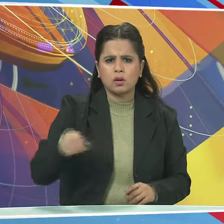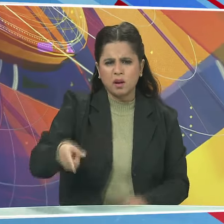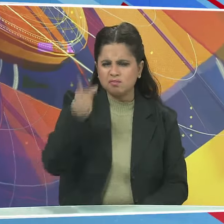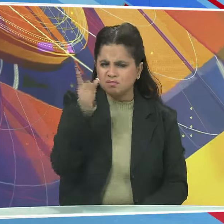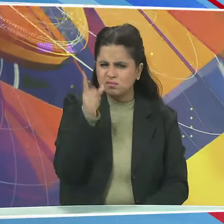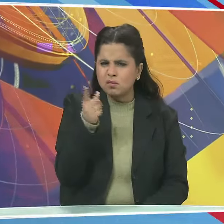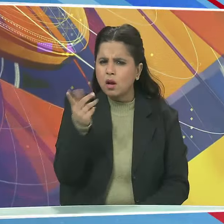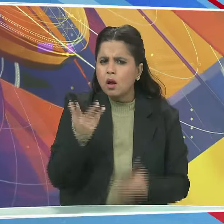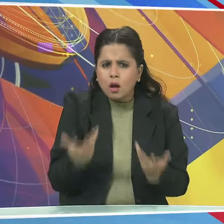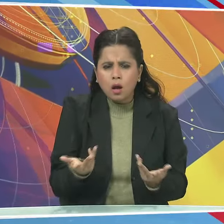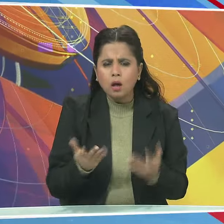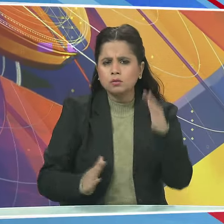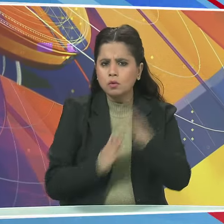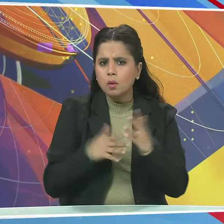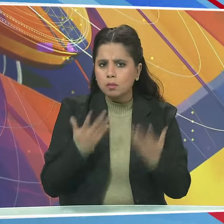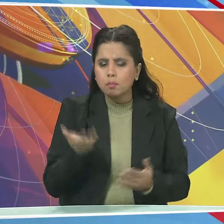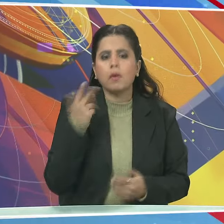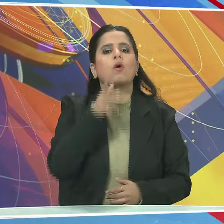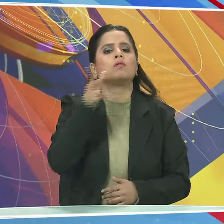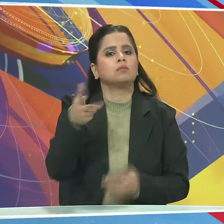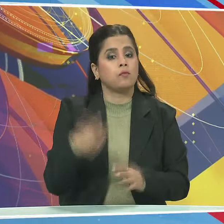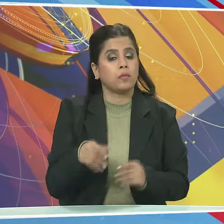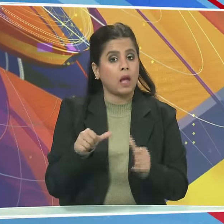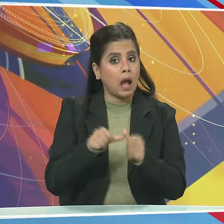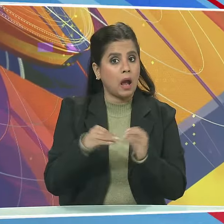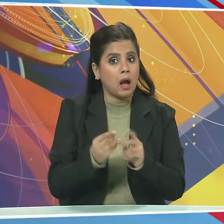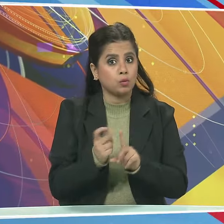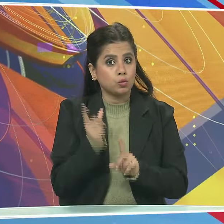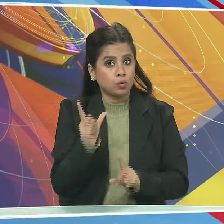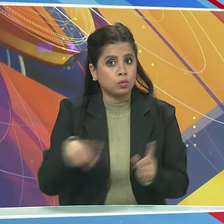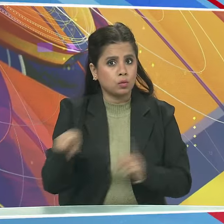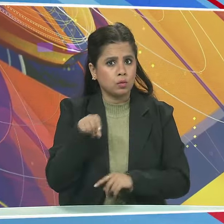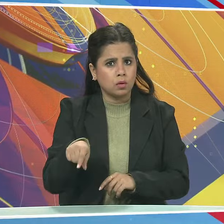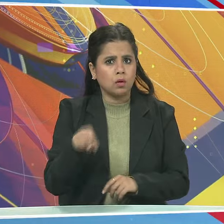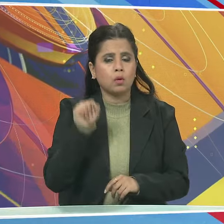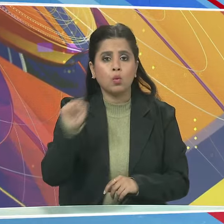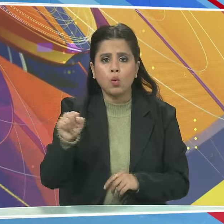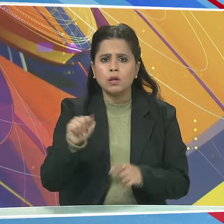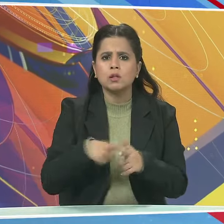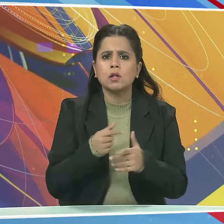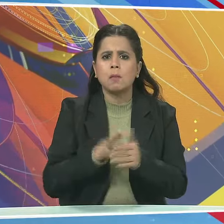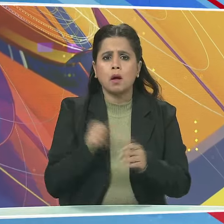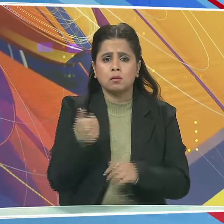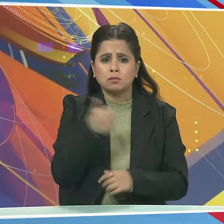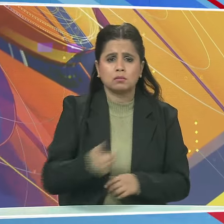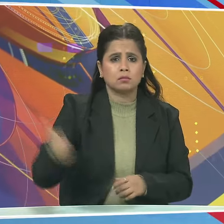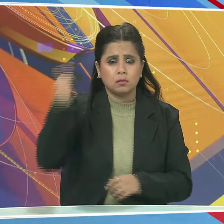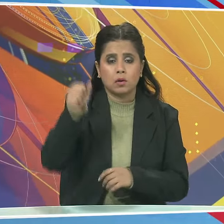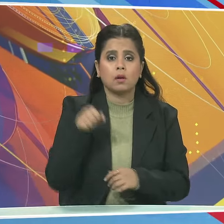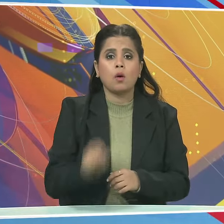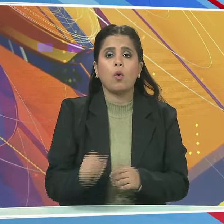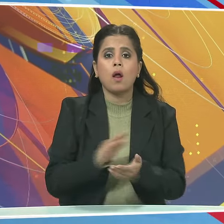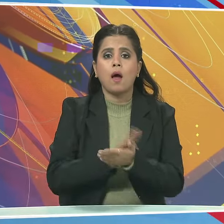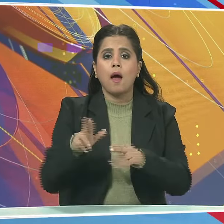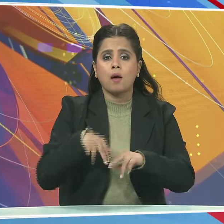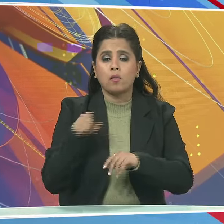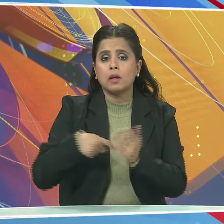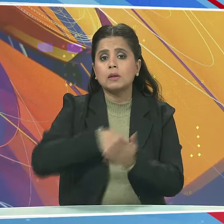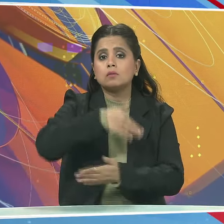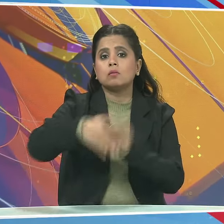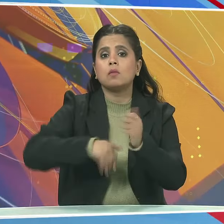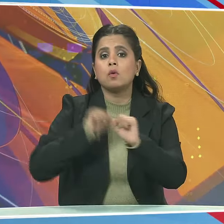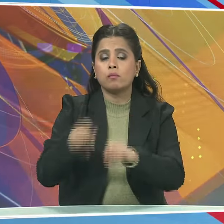कड़ी प्रतिक्रिया भी दी थी अब्दुलरह्मान मक्की जमातुद दावा के मुख्या हाफे सहित का रिष्टेदार है